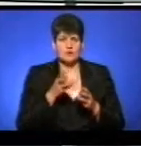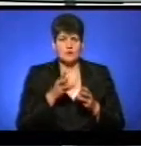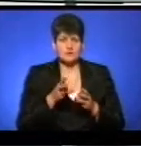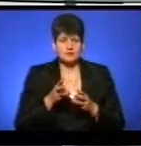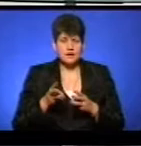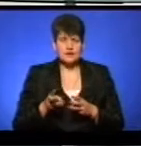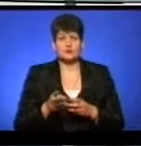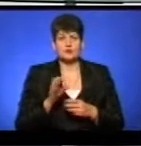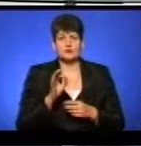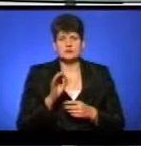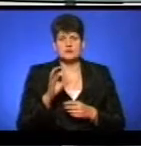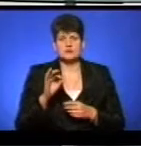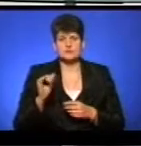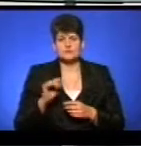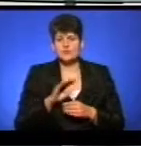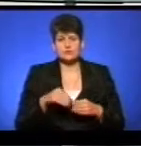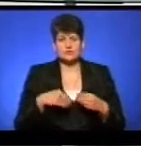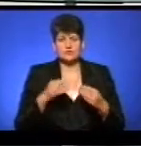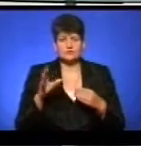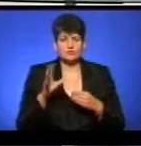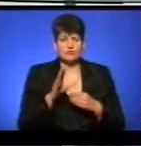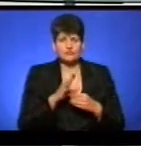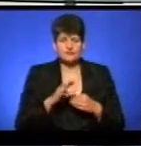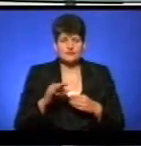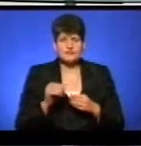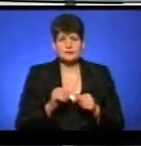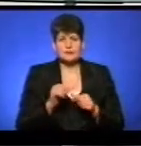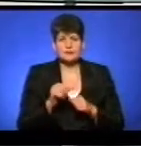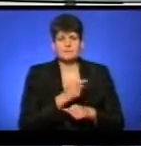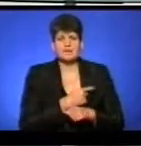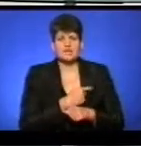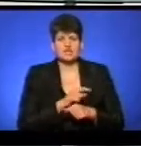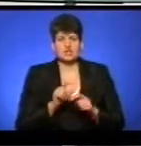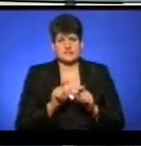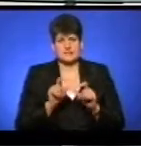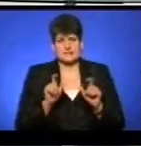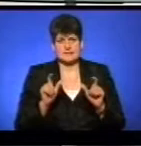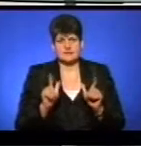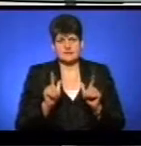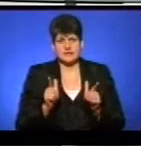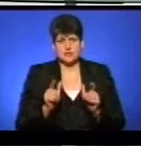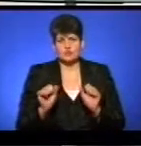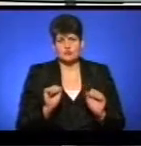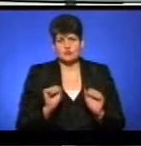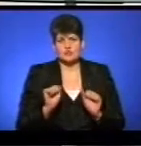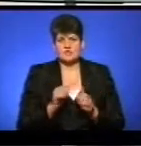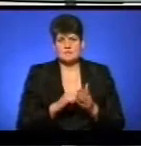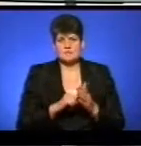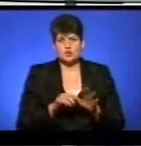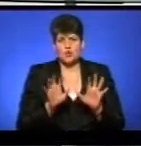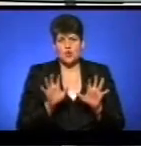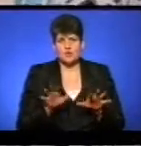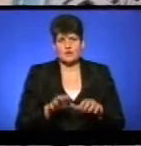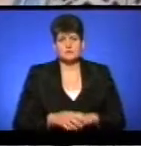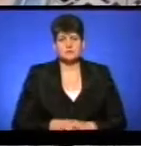словами, не подаватимуть тепло усім споживачам Тернополя, крім медичних закладів, згідно із розпорядженням міського голови.